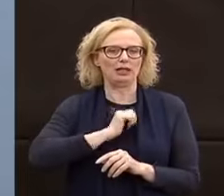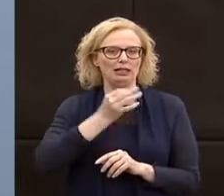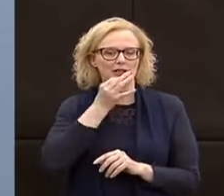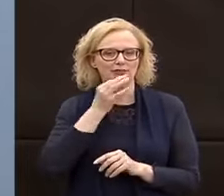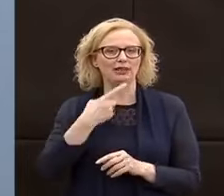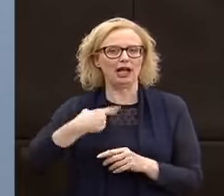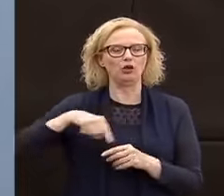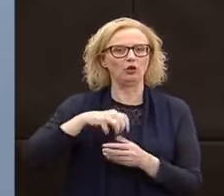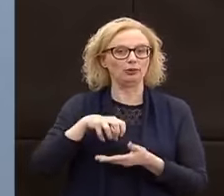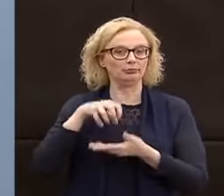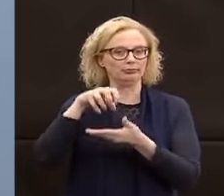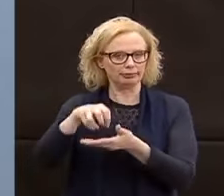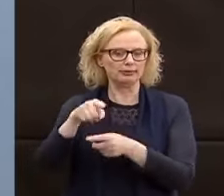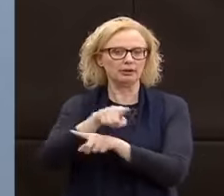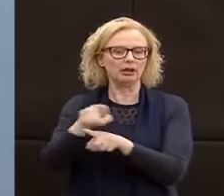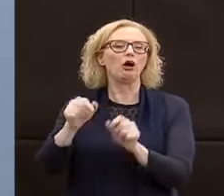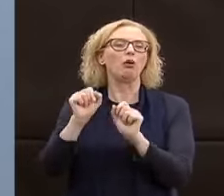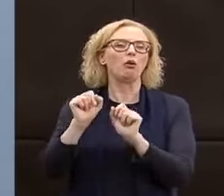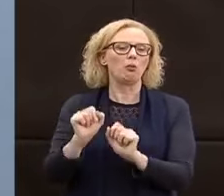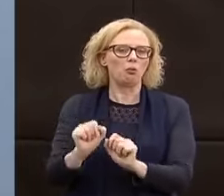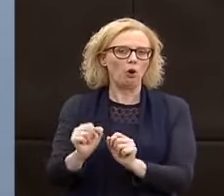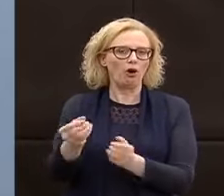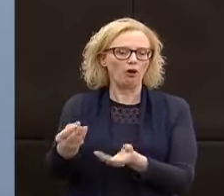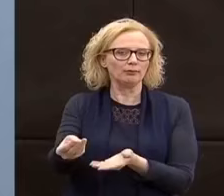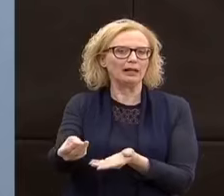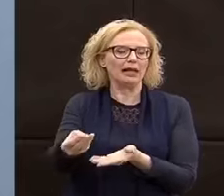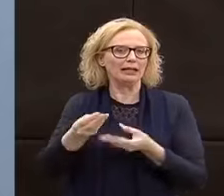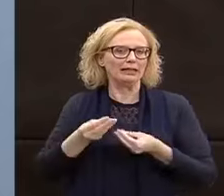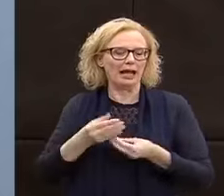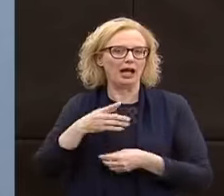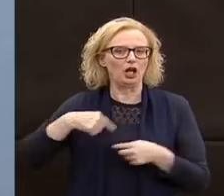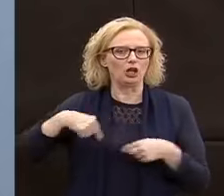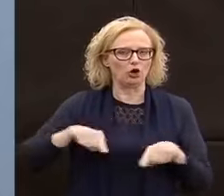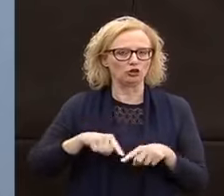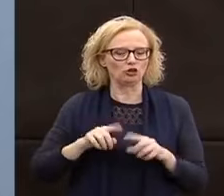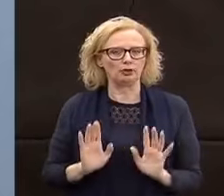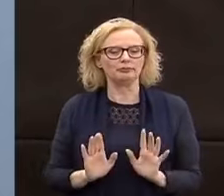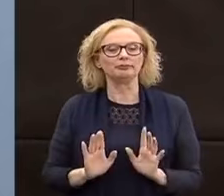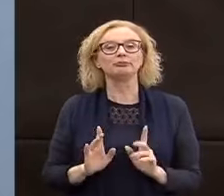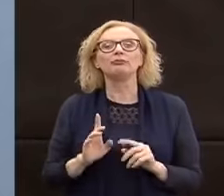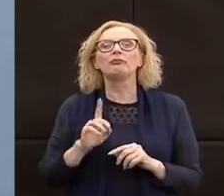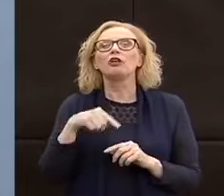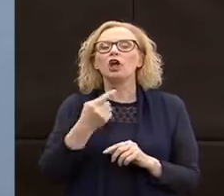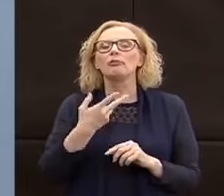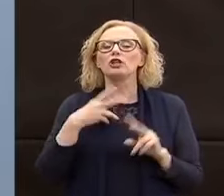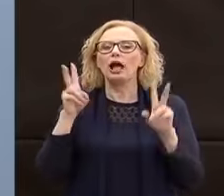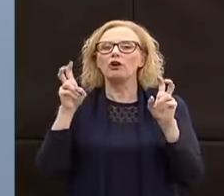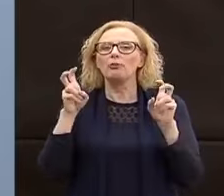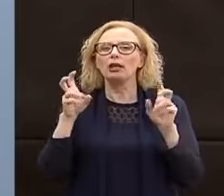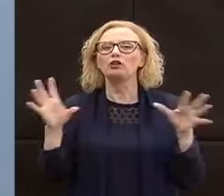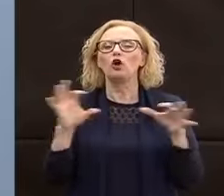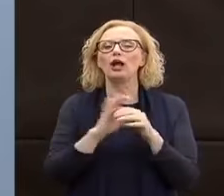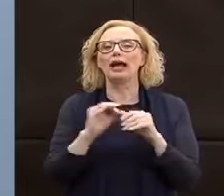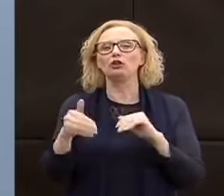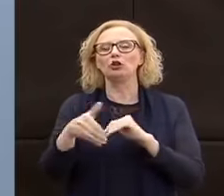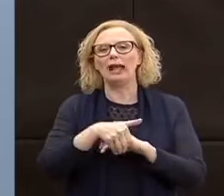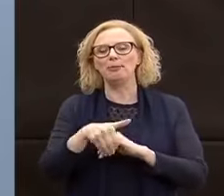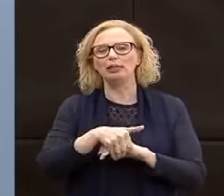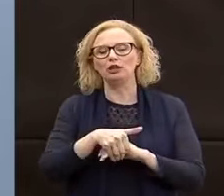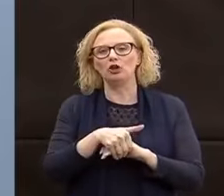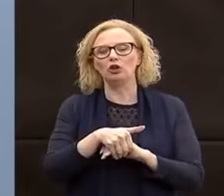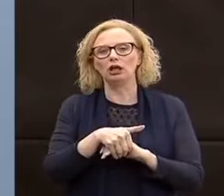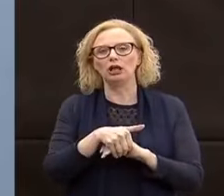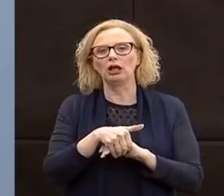come risponderà il Governo alle nostre richieste. E poi c'è il tema del debito. Noi crediamo che